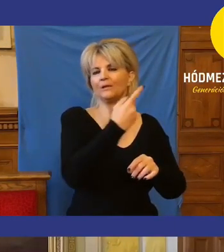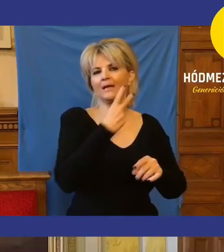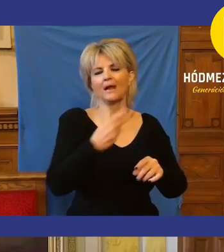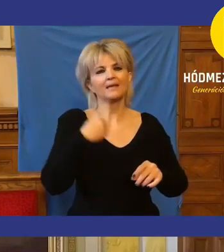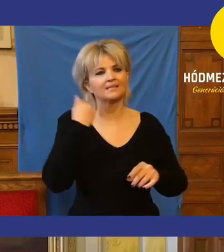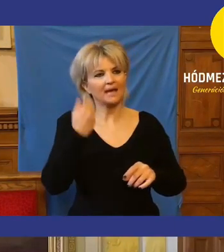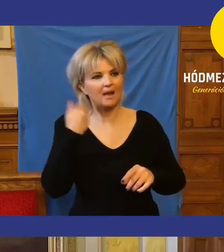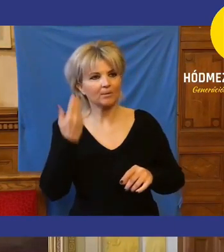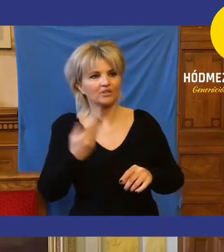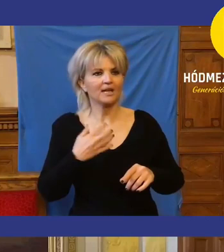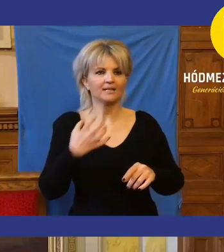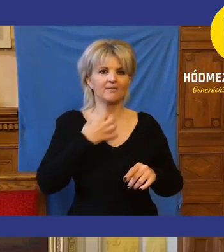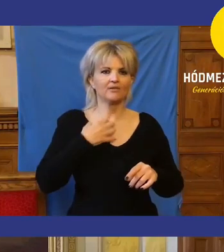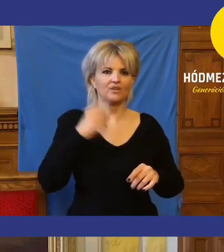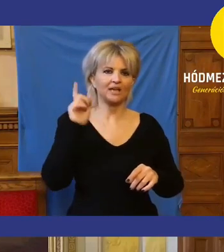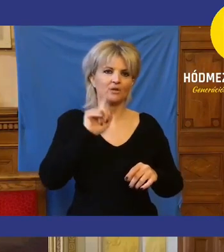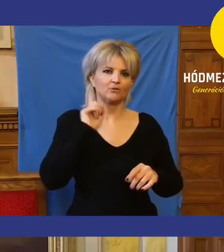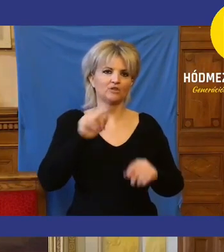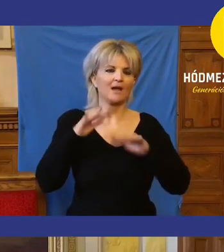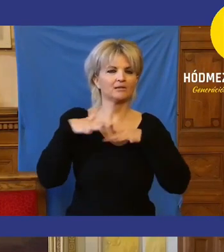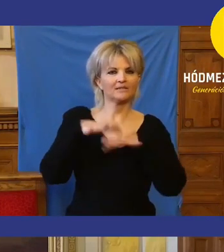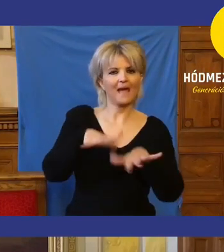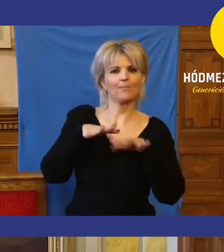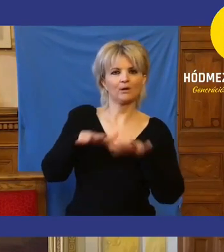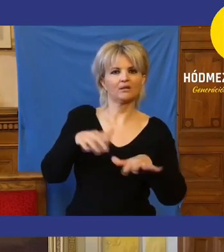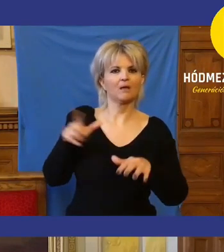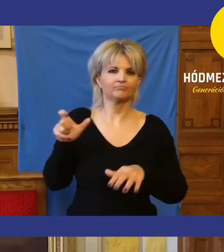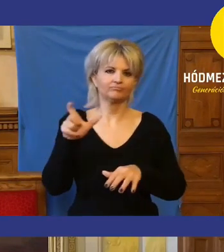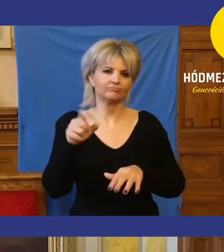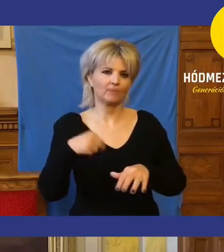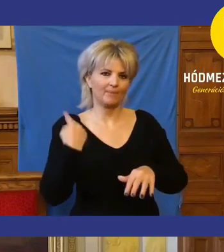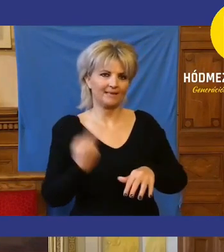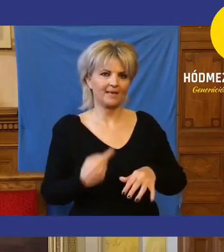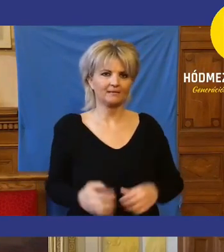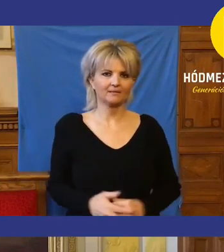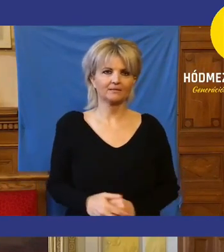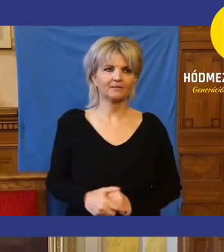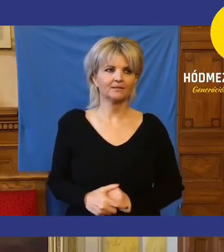legszánalmasabb, legnevetségesebb hazugságokkal támadni, meg rágalmazni itt bennünket?